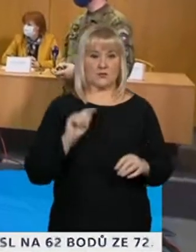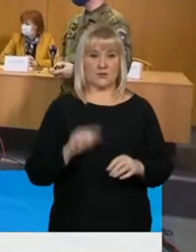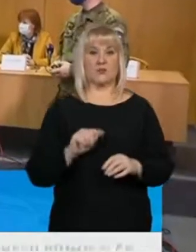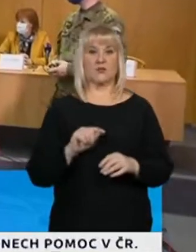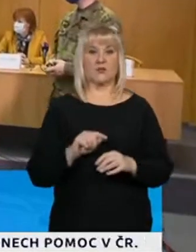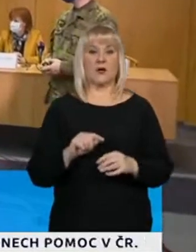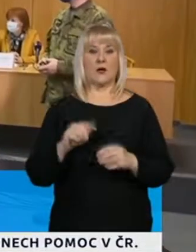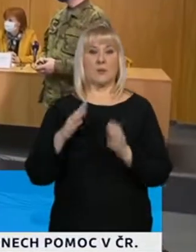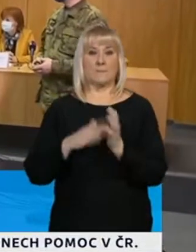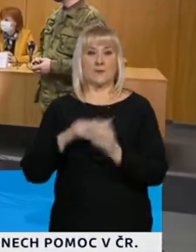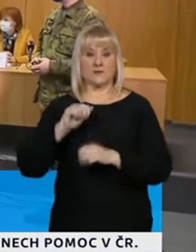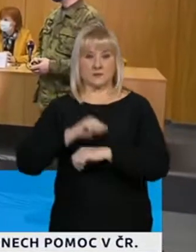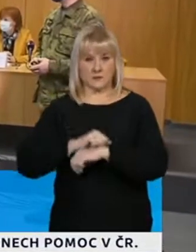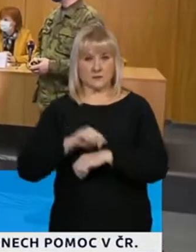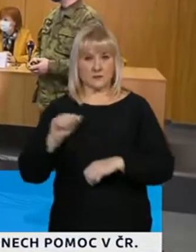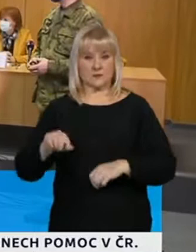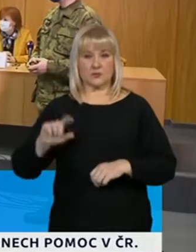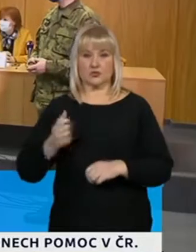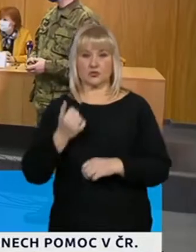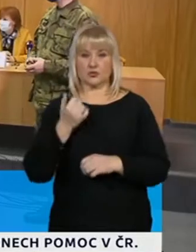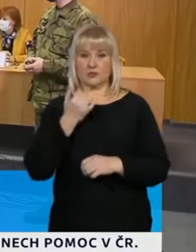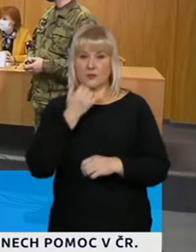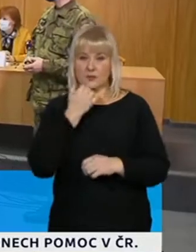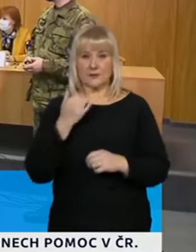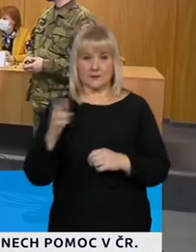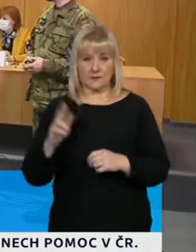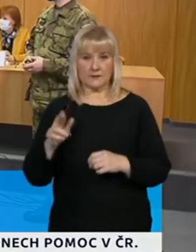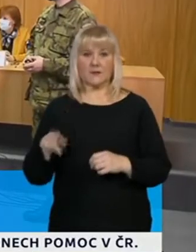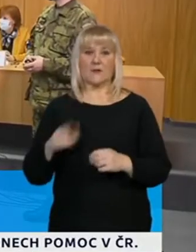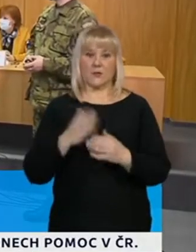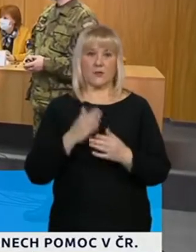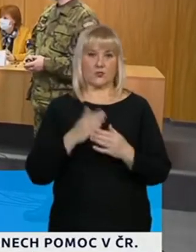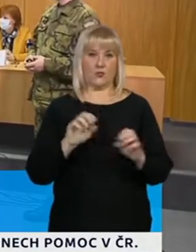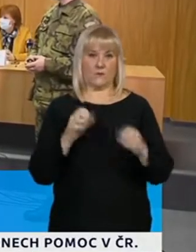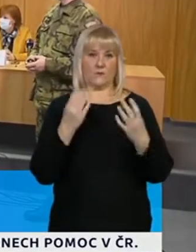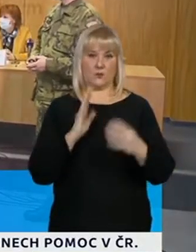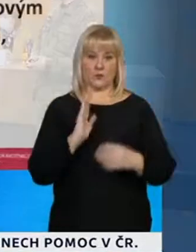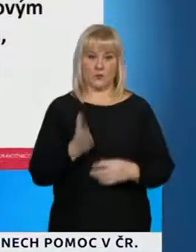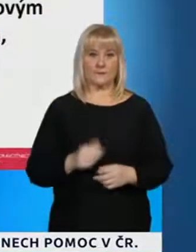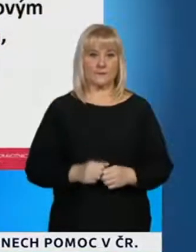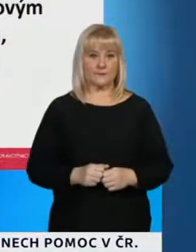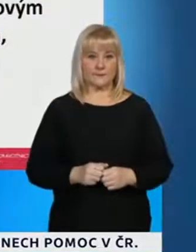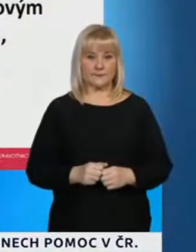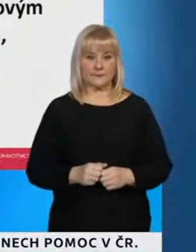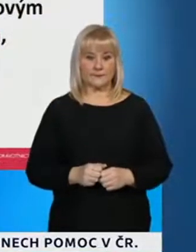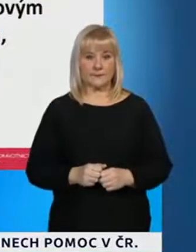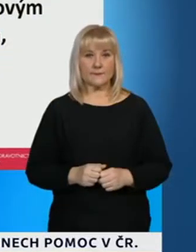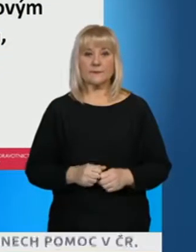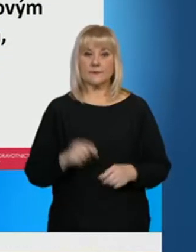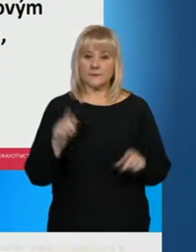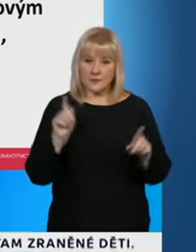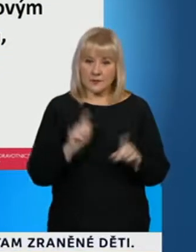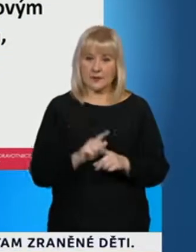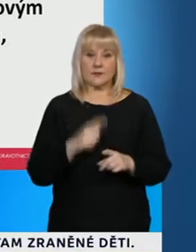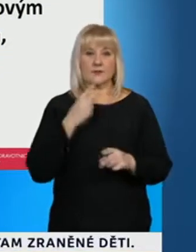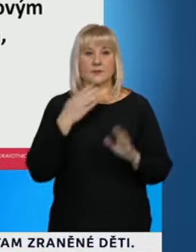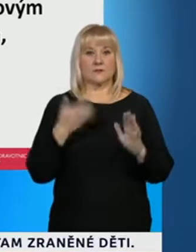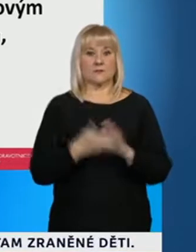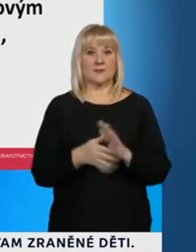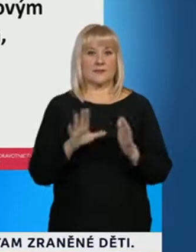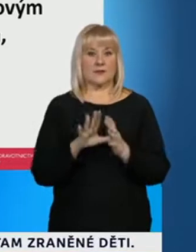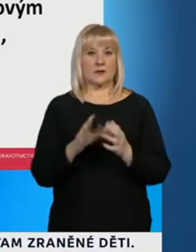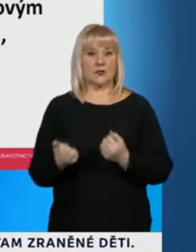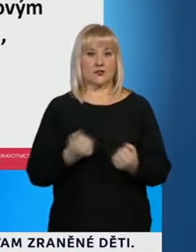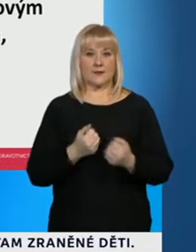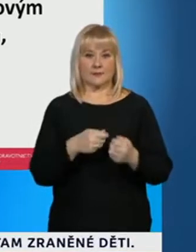.cz. A jestli můžeme zpět do prezentace, tak tady bychom chtěli jak za centrální řídící